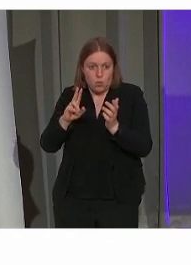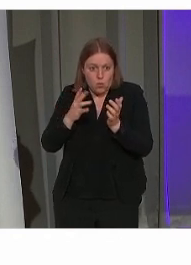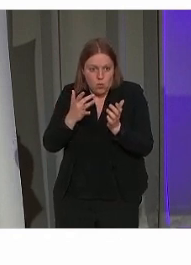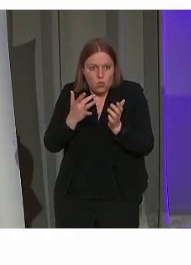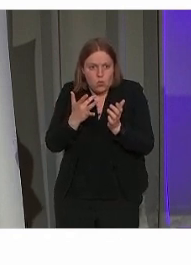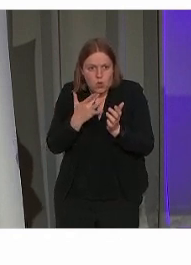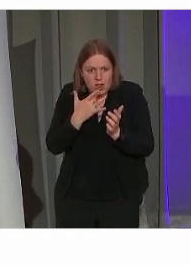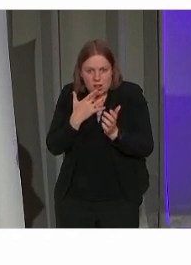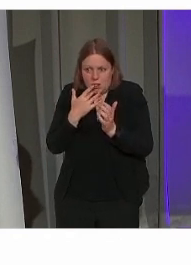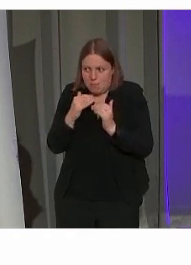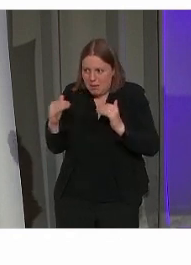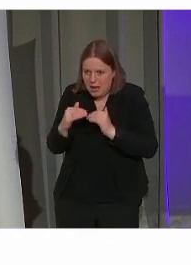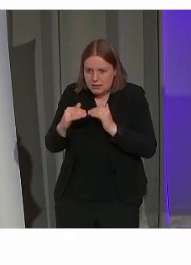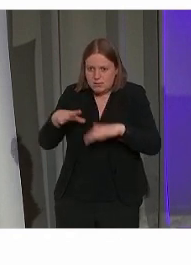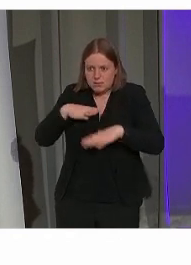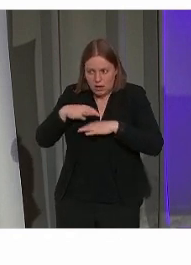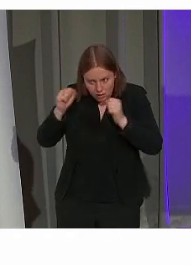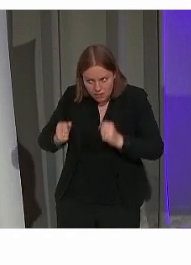brengen.